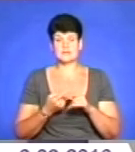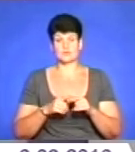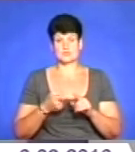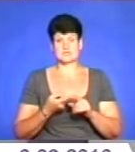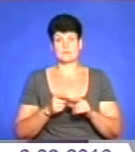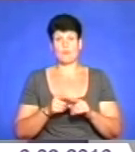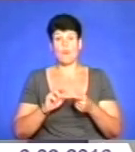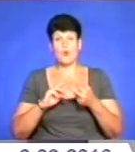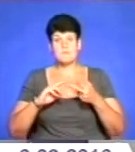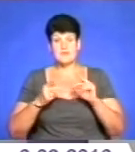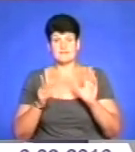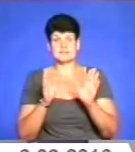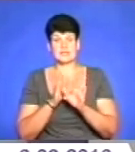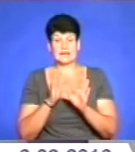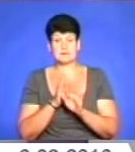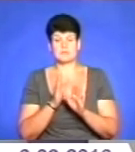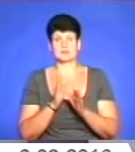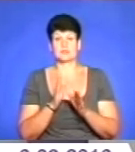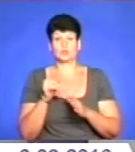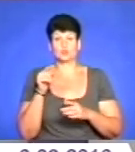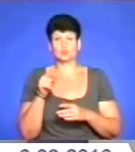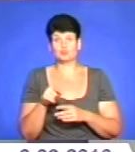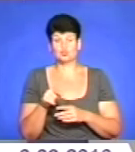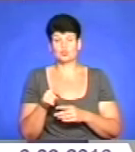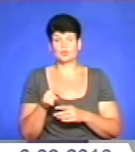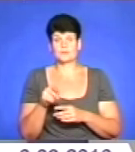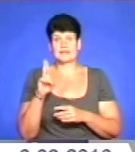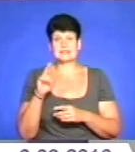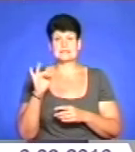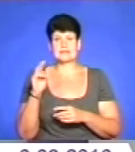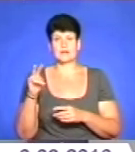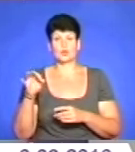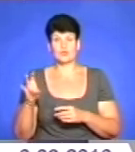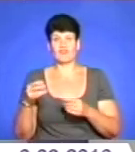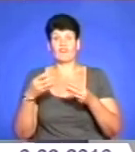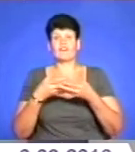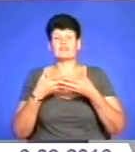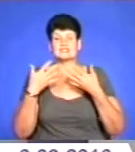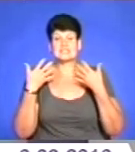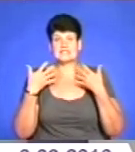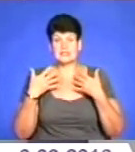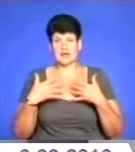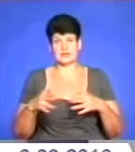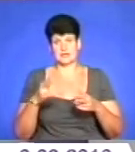Помінявся клімат, тому циклони втратили звичні для нас шляхи